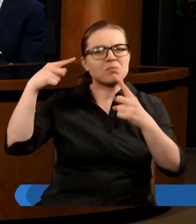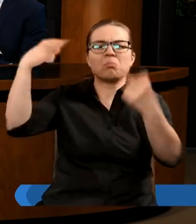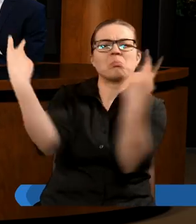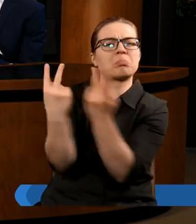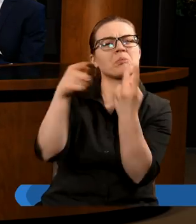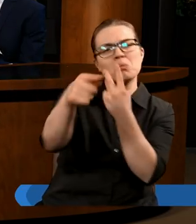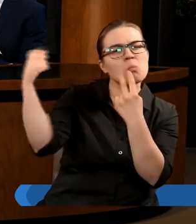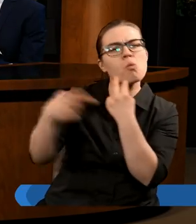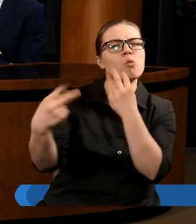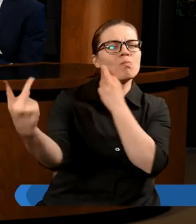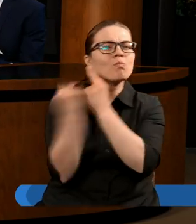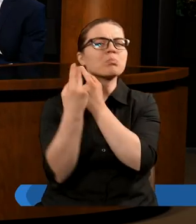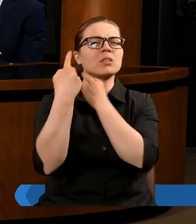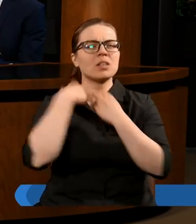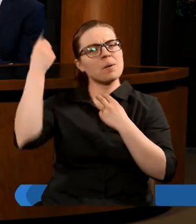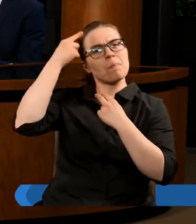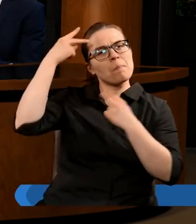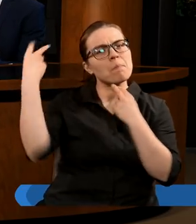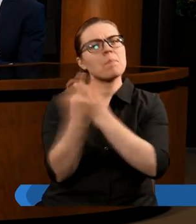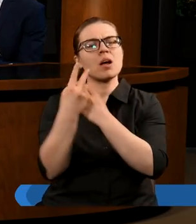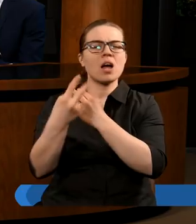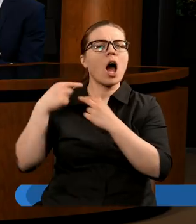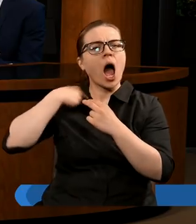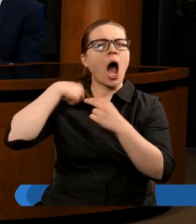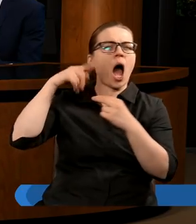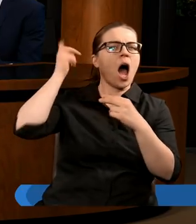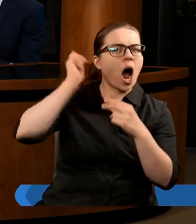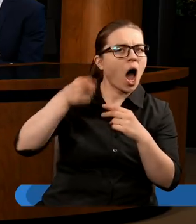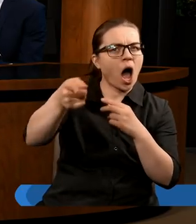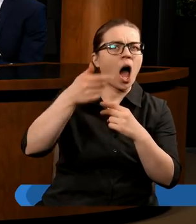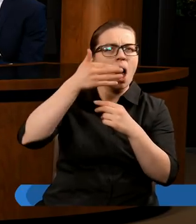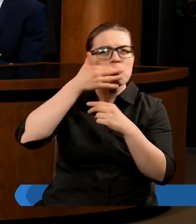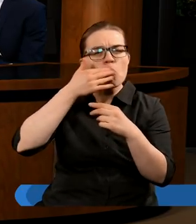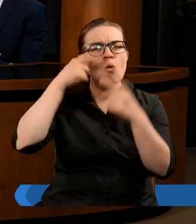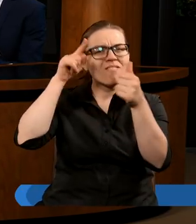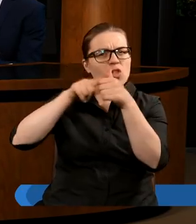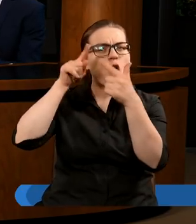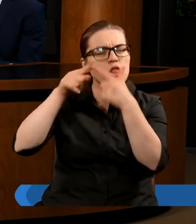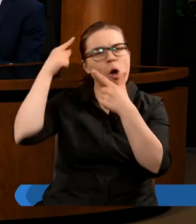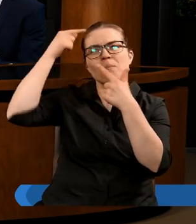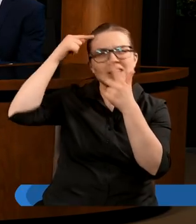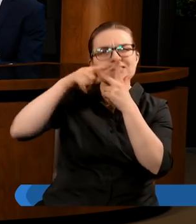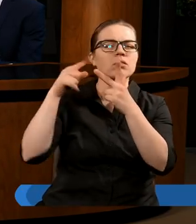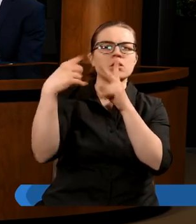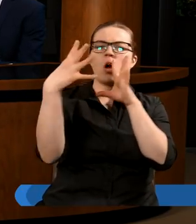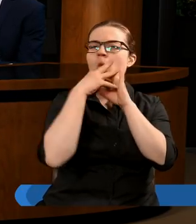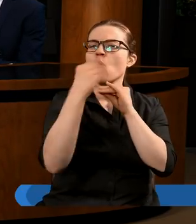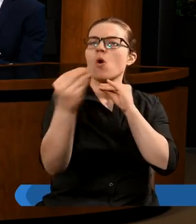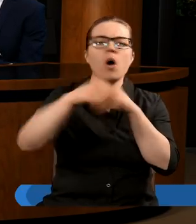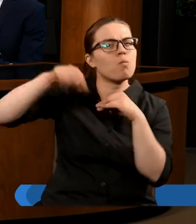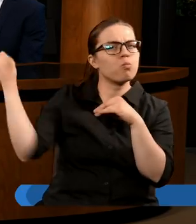wolność ludzkiego sumienia. Mówiła im co mają robić, jak mają myśleć. Jeżeli ktoś myślał inaczej,